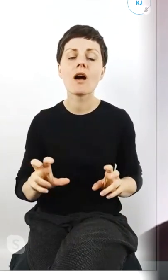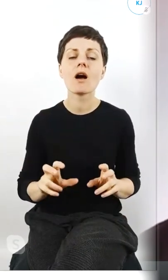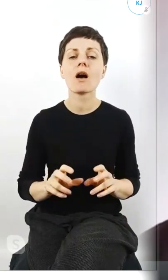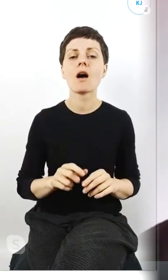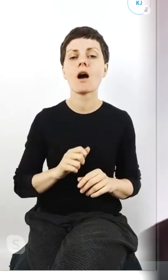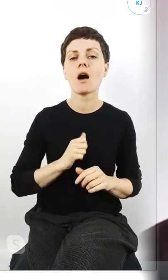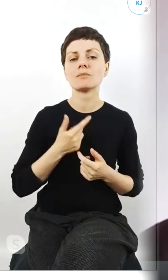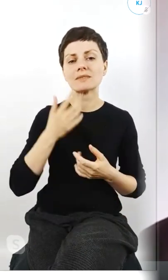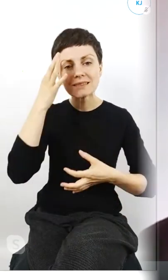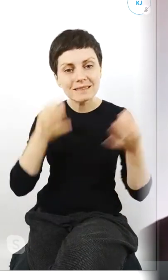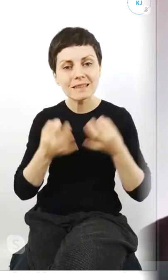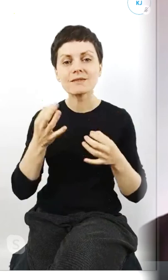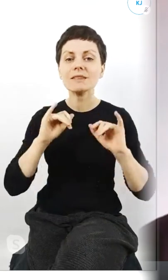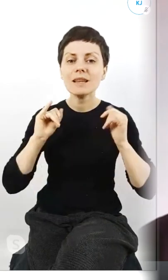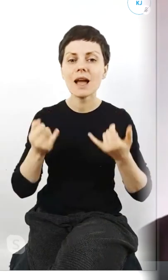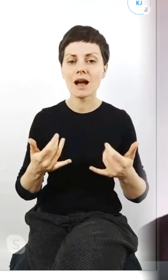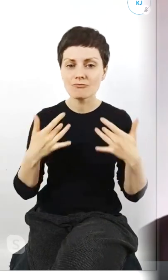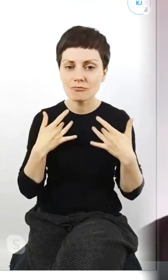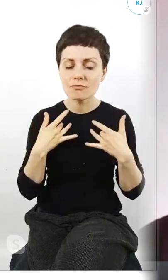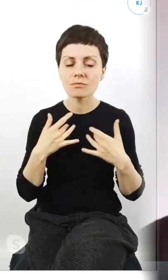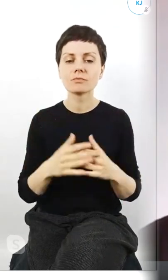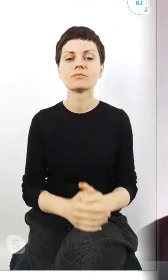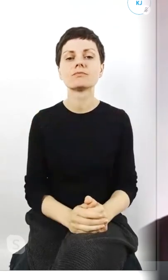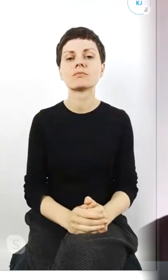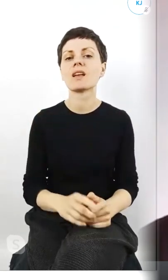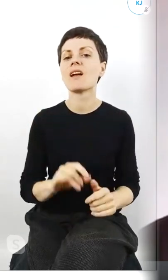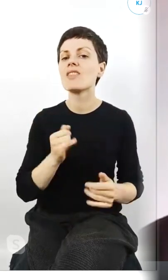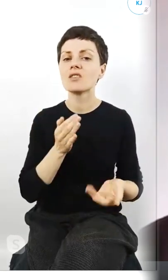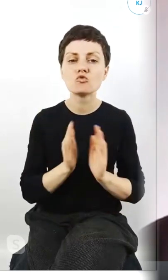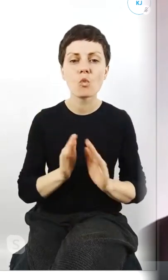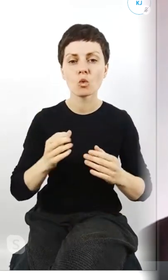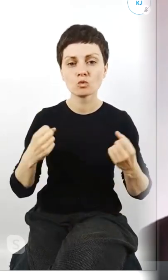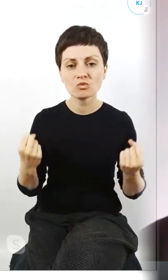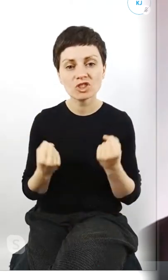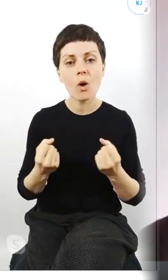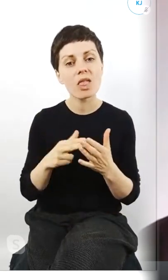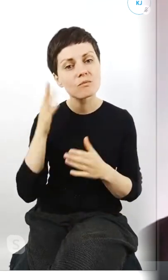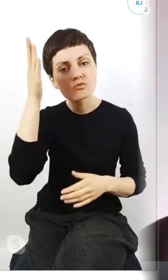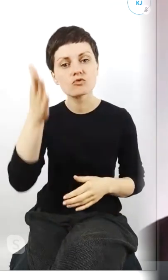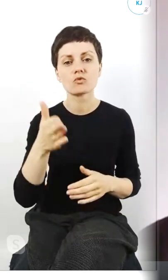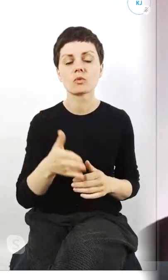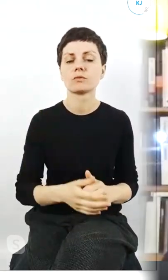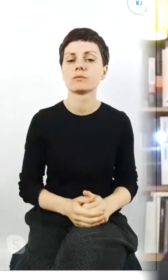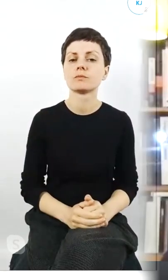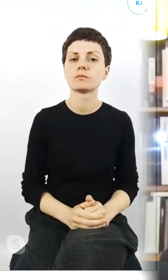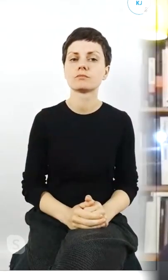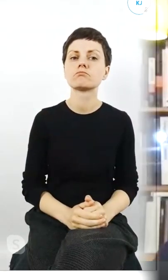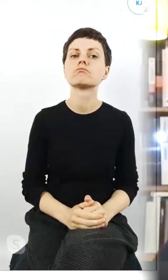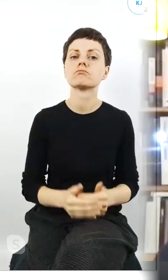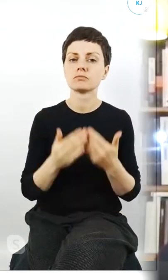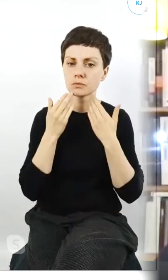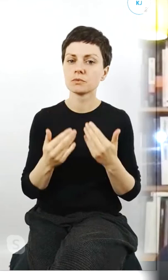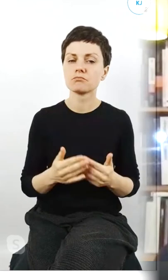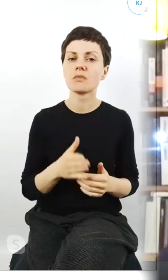zastanowili jak żyć i w jaki sposób mamy działać na przyszłość dzięki Waldku